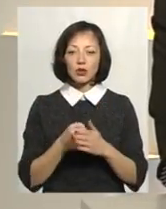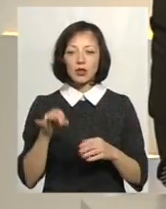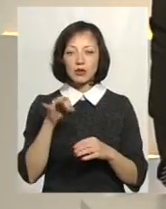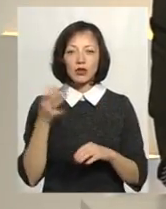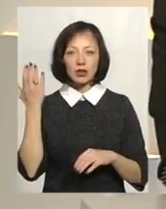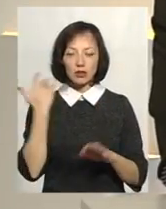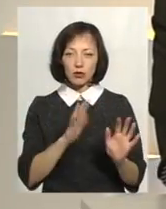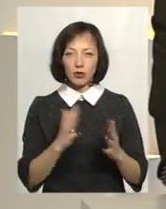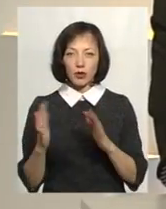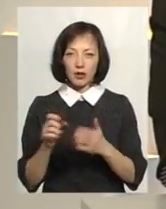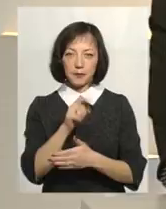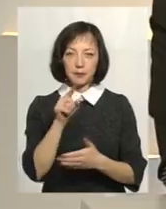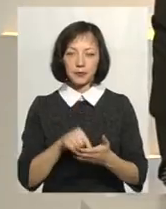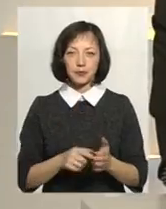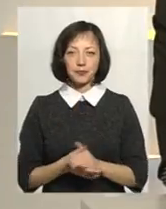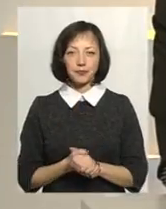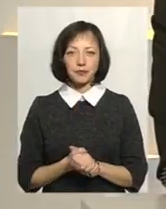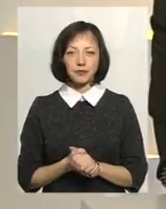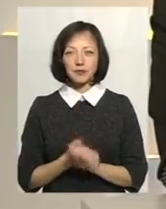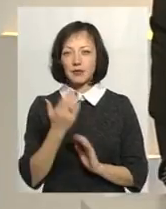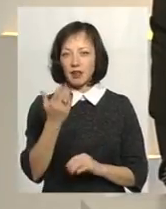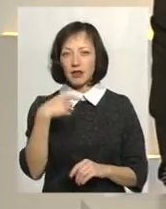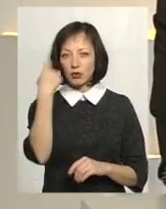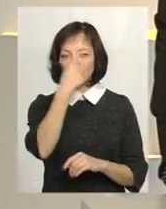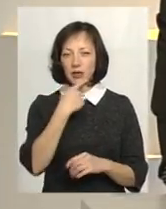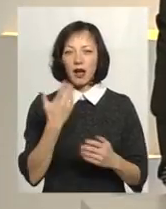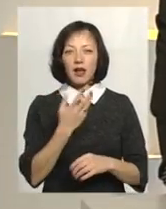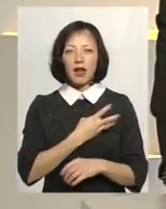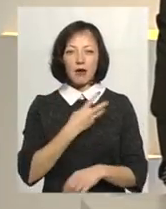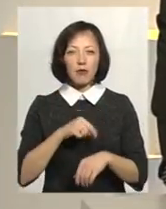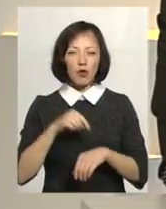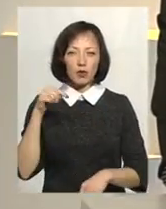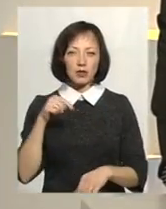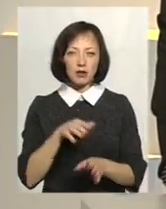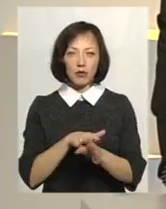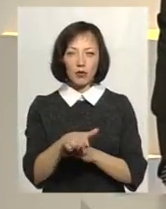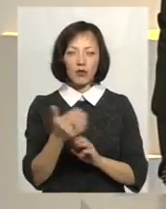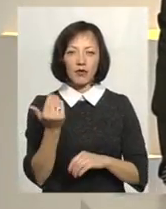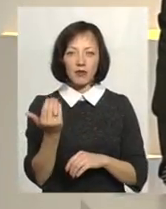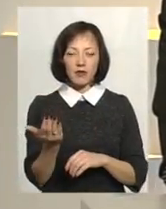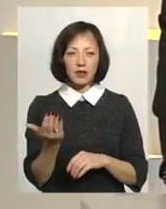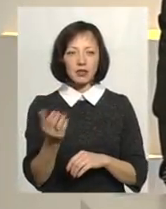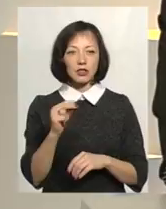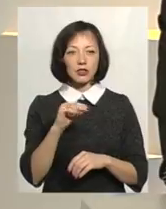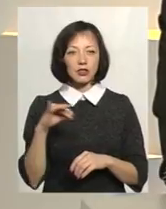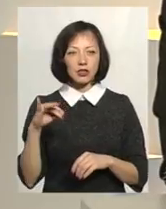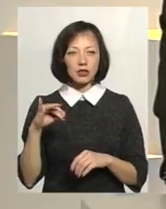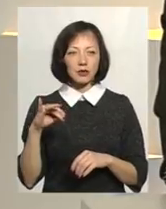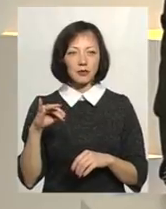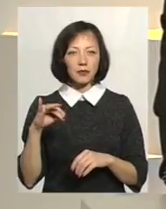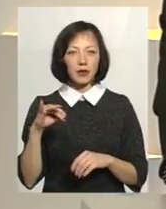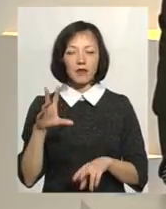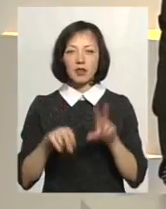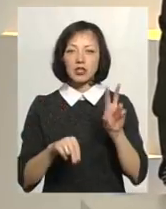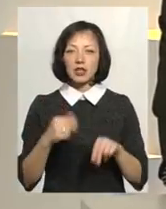історичних подій. Це ваше особисто. Які емоції наповнювали вас? Чи